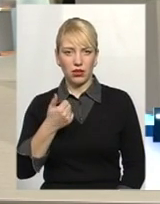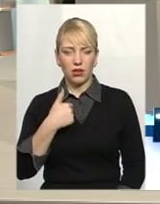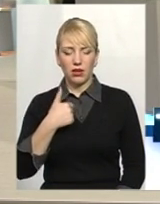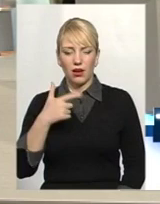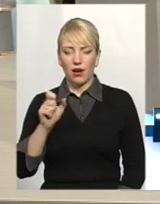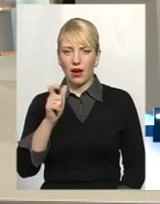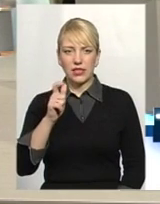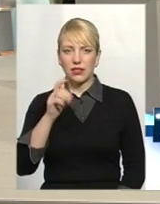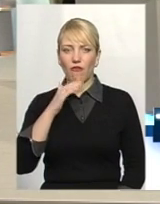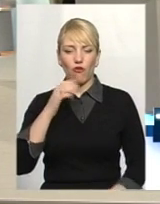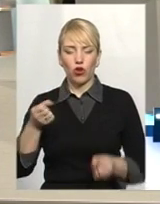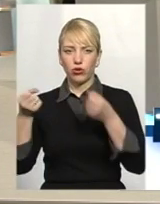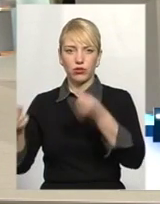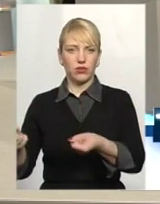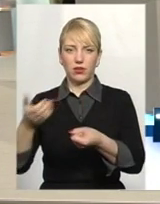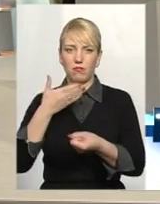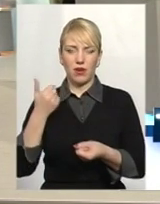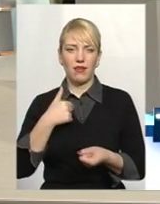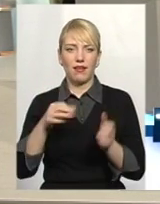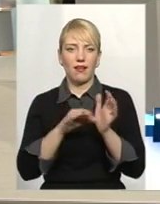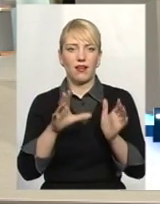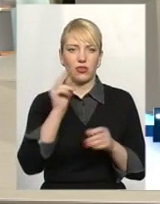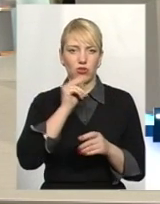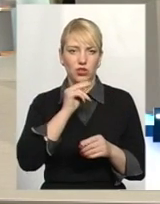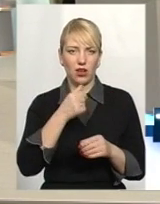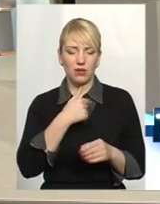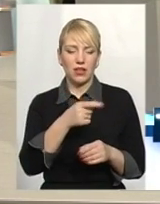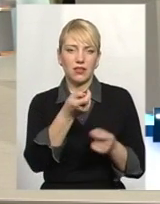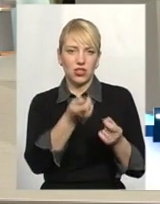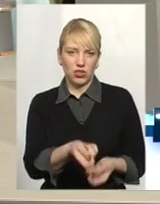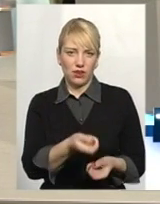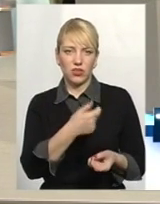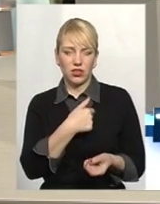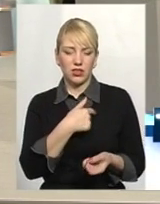газ, воду, електричайник, битричайник. Я плечу ще за трид, я плечу.